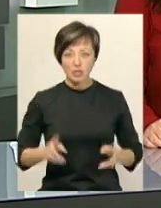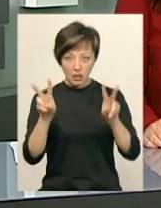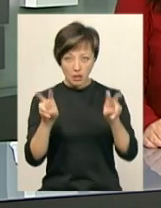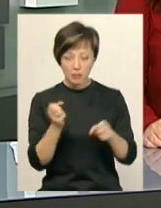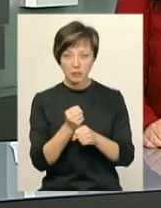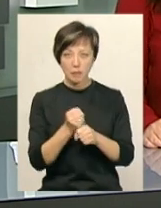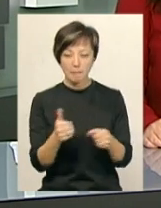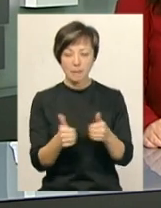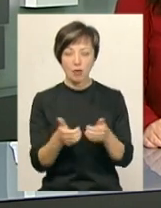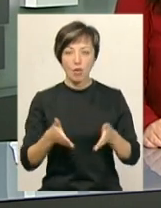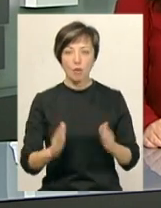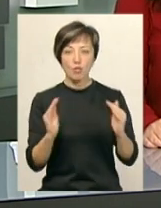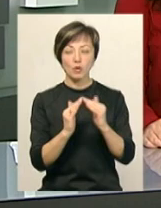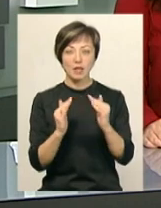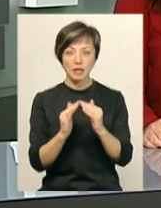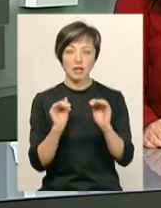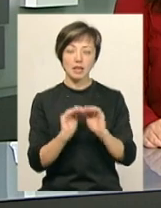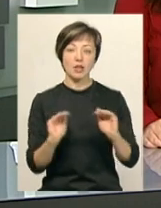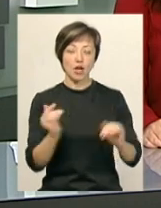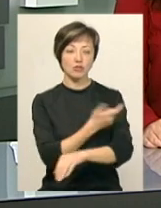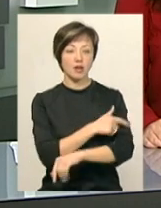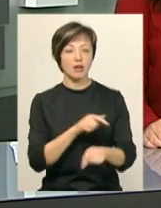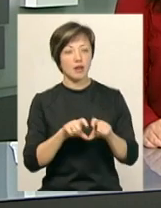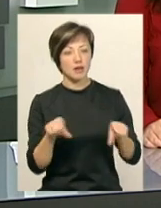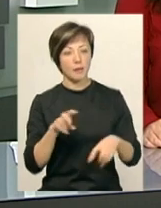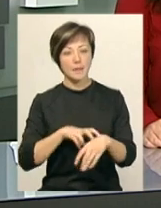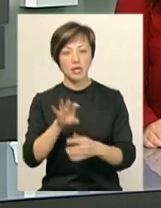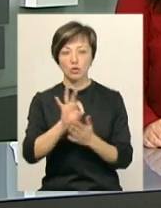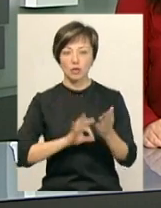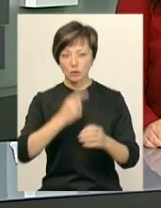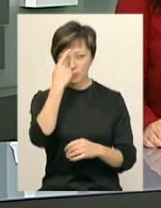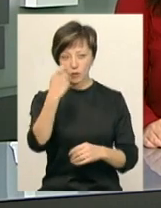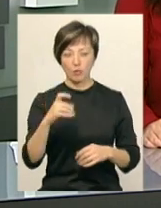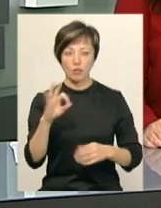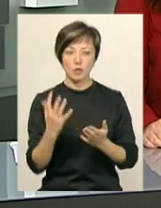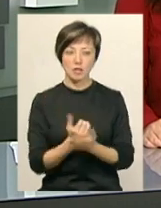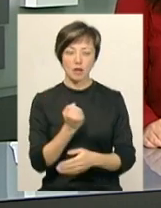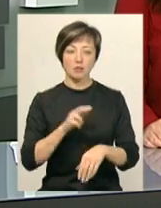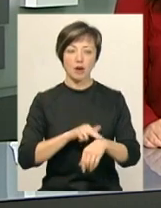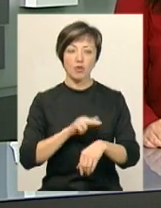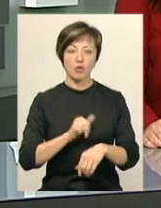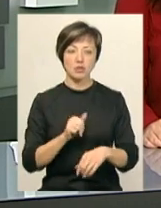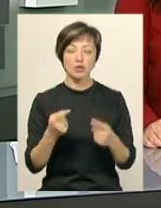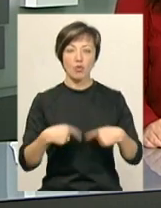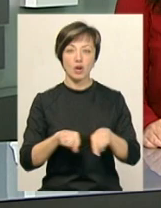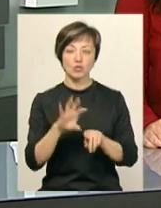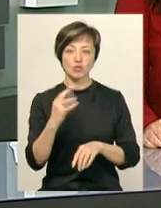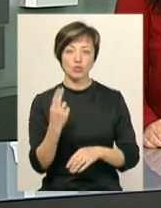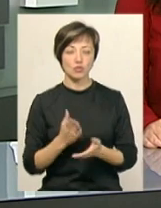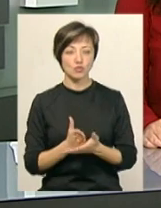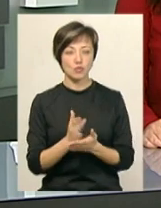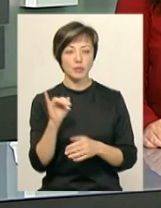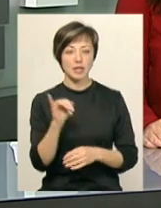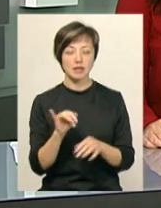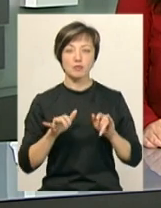функціонують при пологових будинках та дитячих лікарнях. Медики одразу повідомляють про знахідку правоохоронців, органи соціальної служби